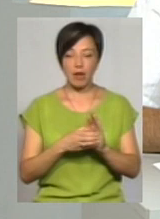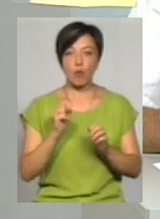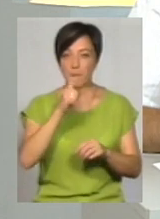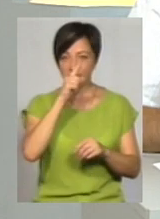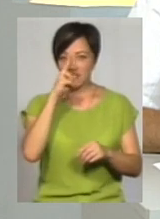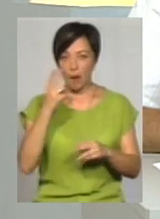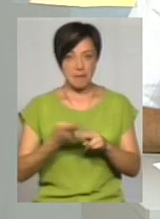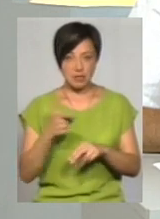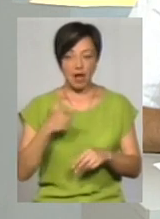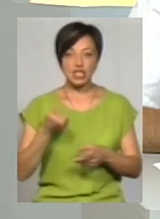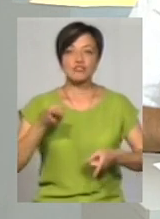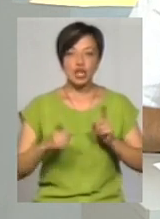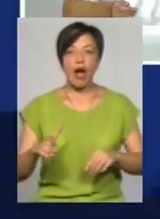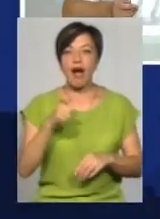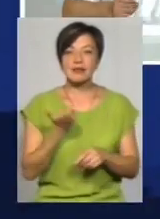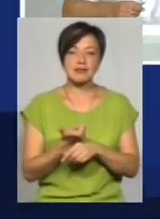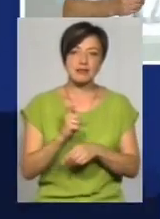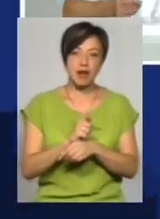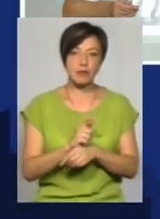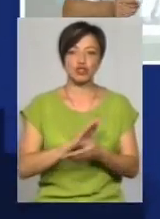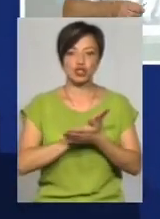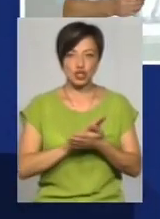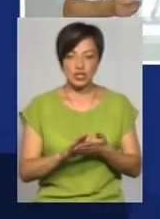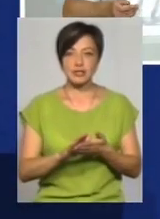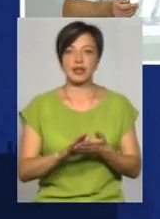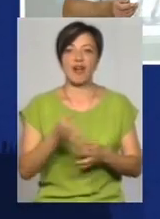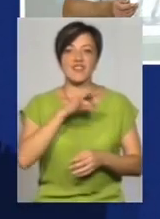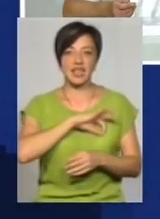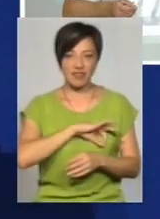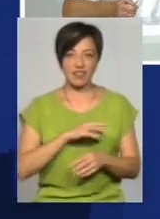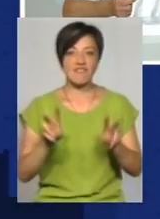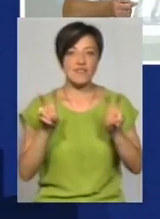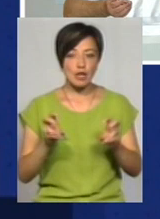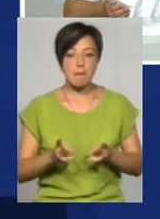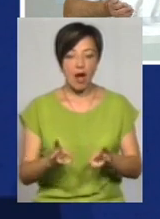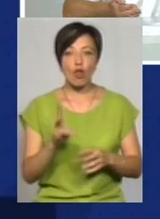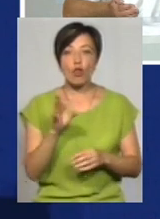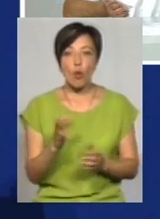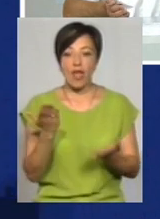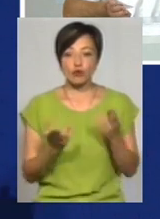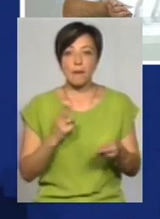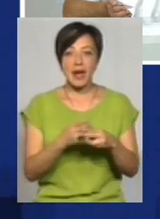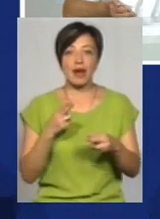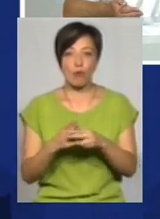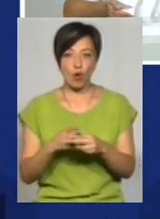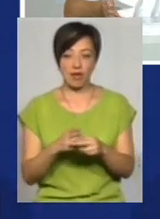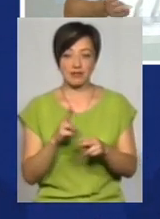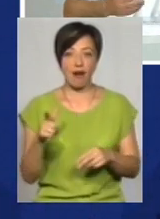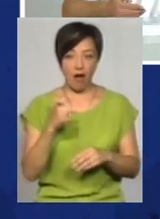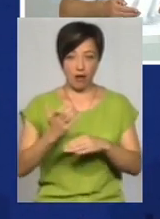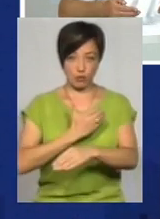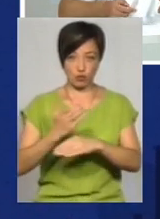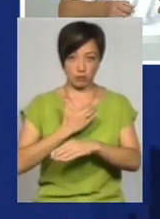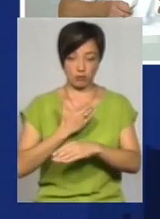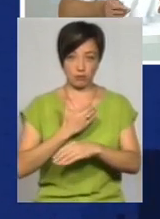газу. Звичайно, газ – найекономічний, найчистий, найефективний вид. Але якщо тільки будуть перебої знову поставки